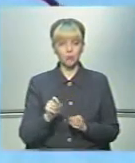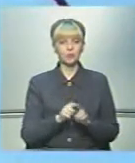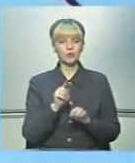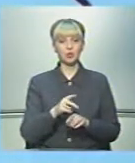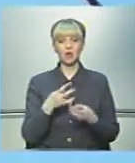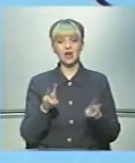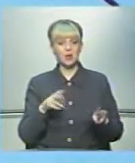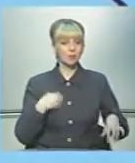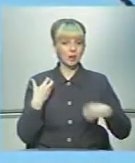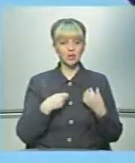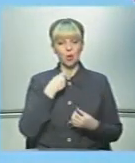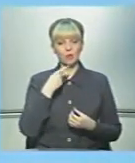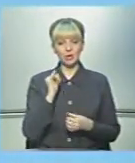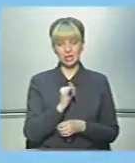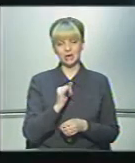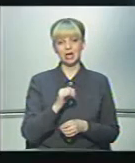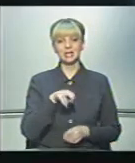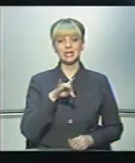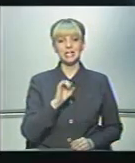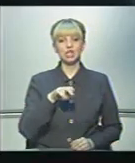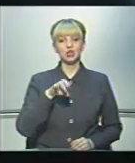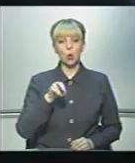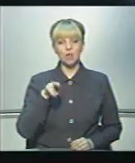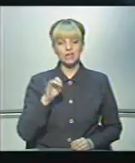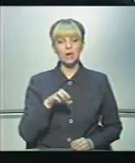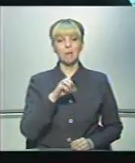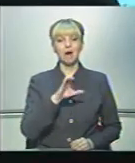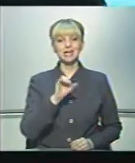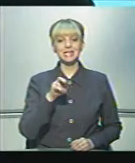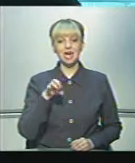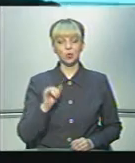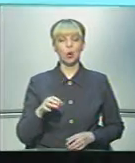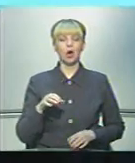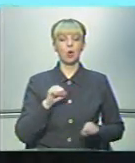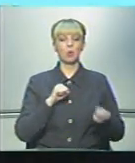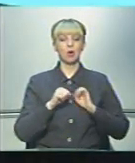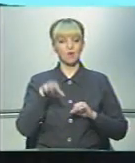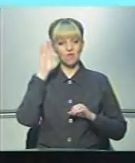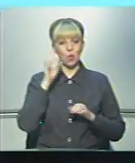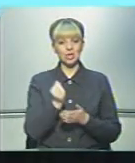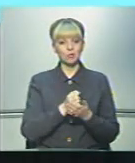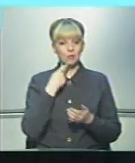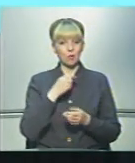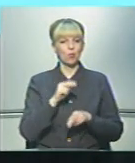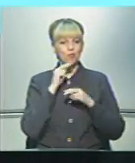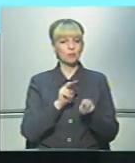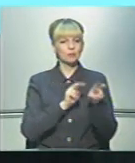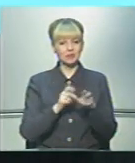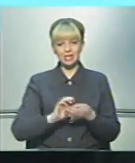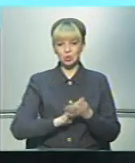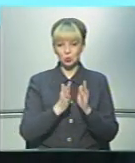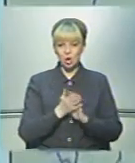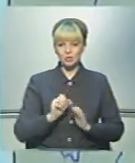те, що не варто панікувати, зазначають і в Дністровсько-Прутському басейновому управлінні водних ресурсів. Кажуть, уважно стежать за